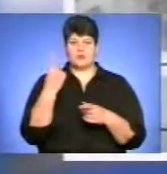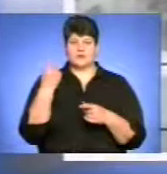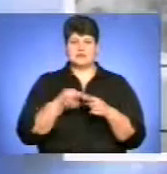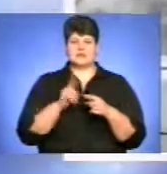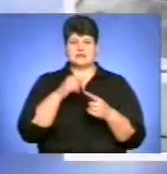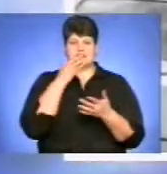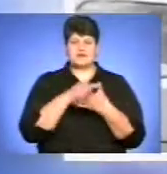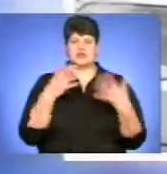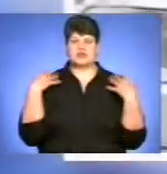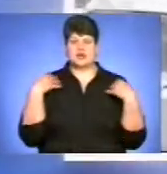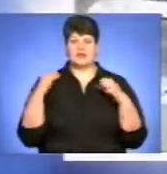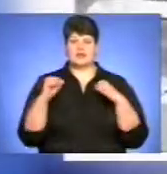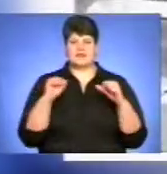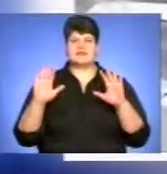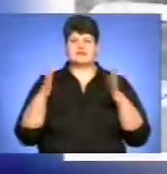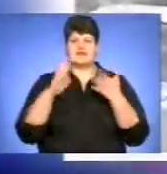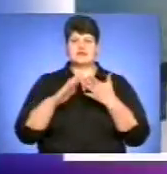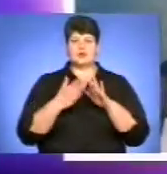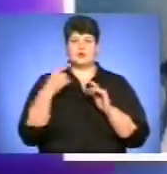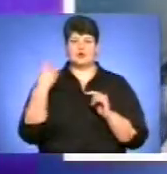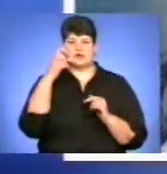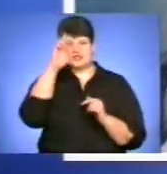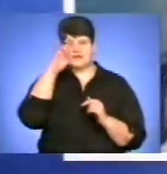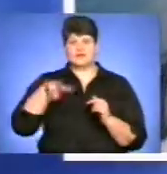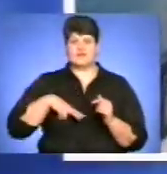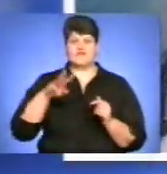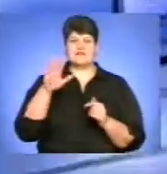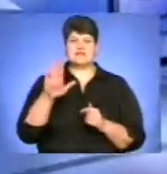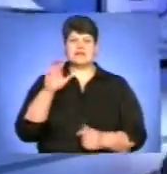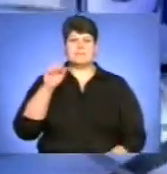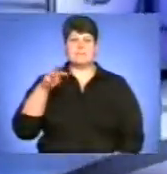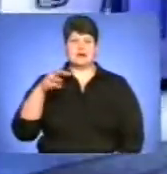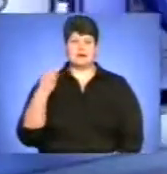управління з питань незвичайних ситуацій обласної державної адміністрації Василь Майка.